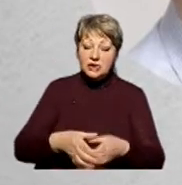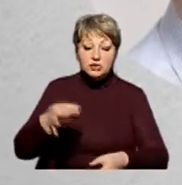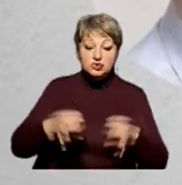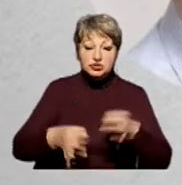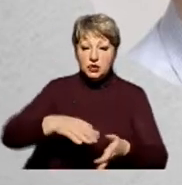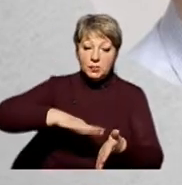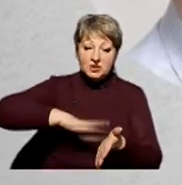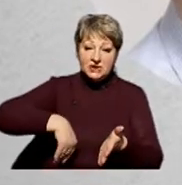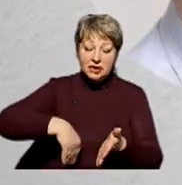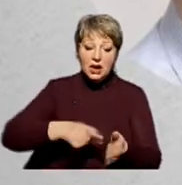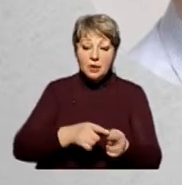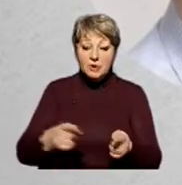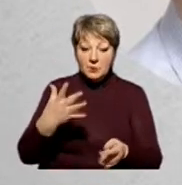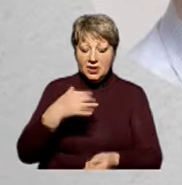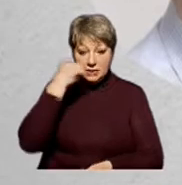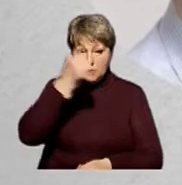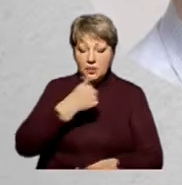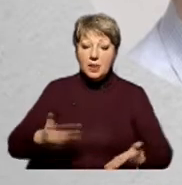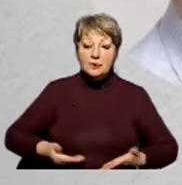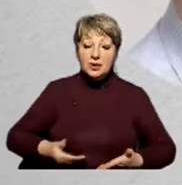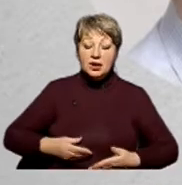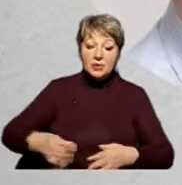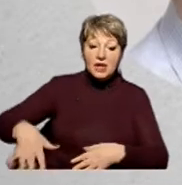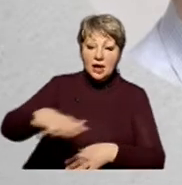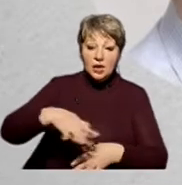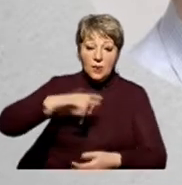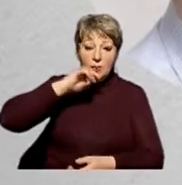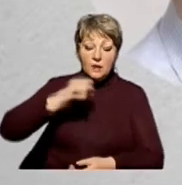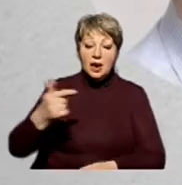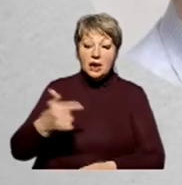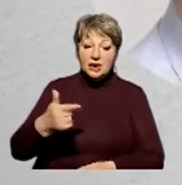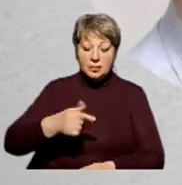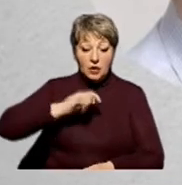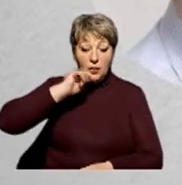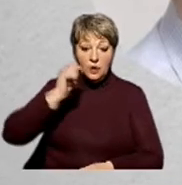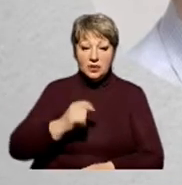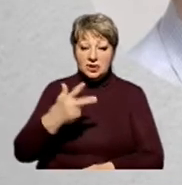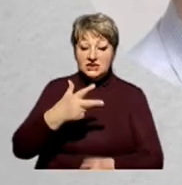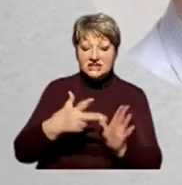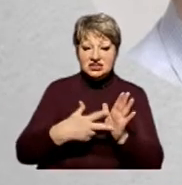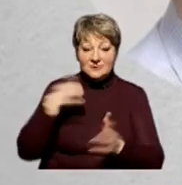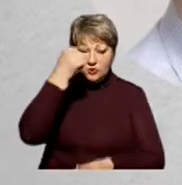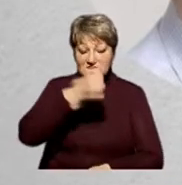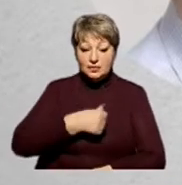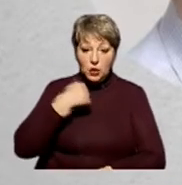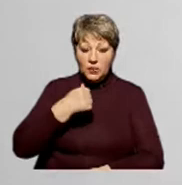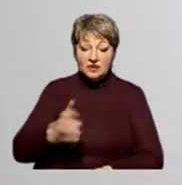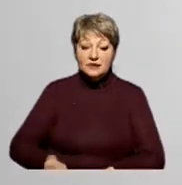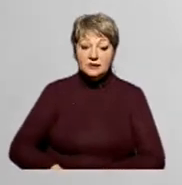Судимість відсутня. Протягом останніх п'яти років проживає на території України. Громадянин України – 38 років.